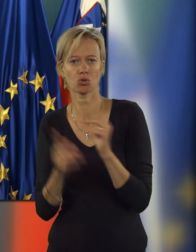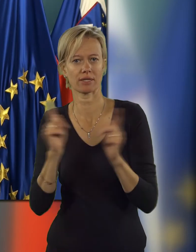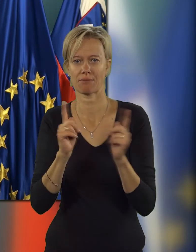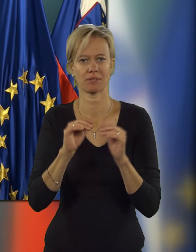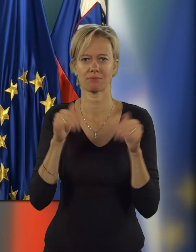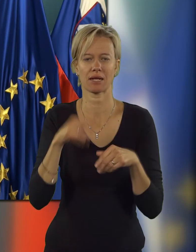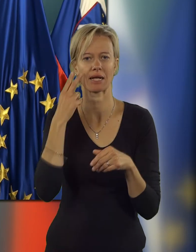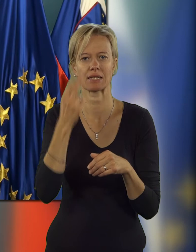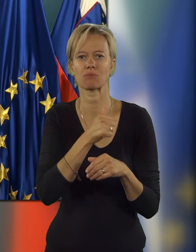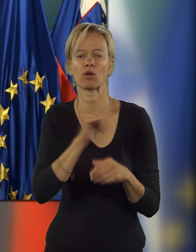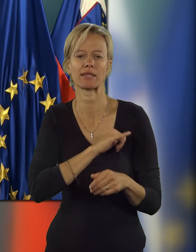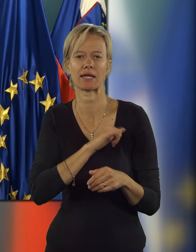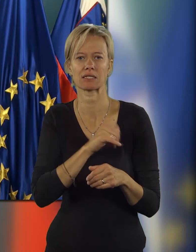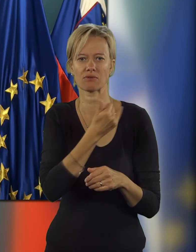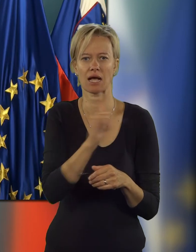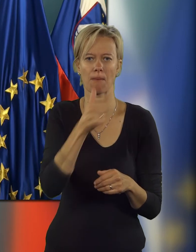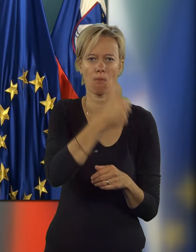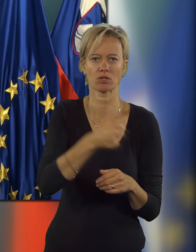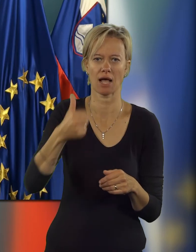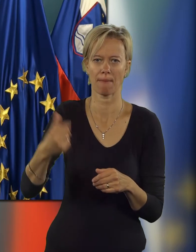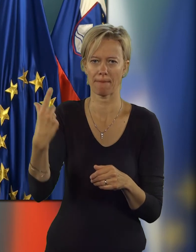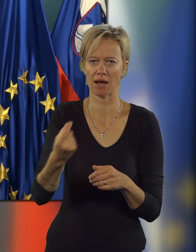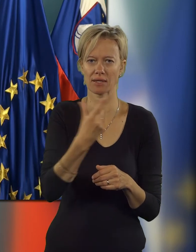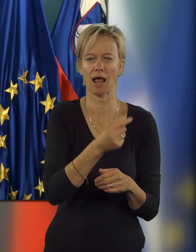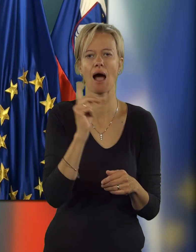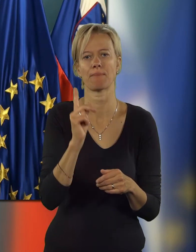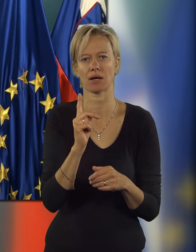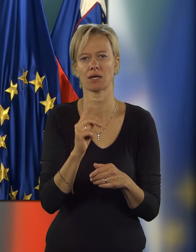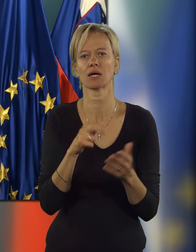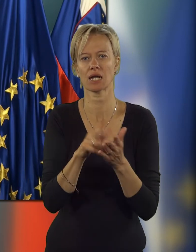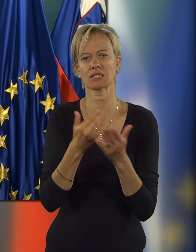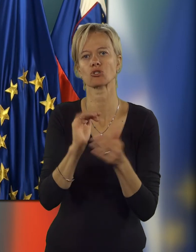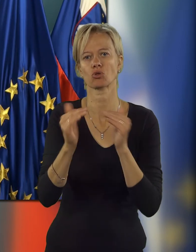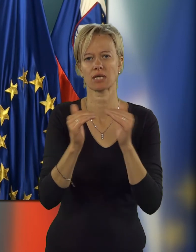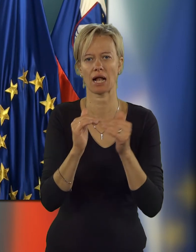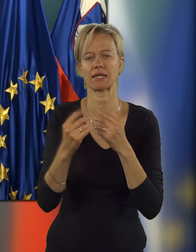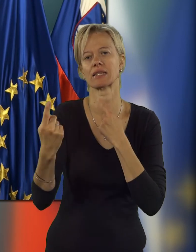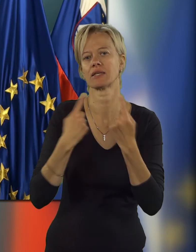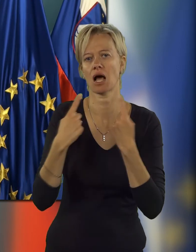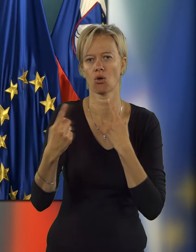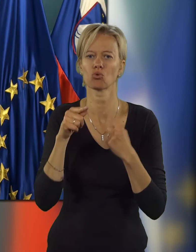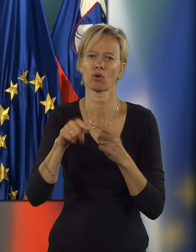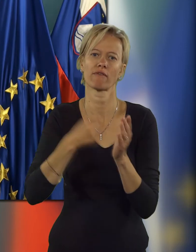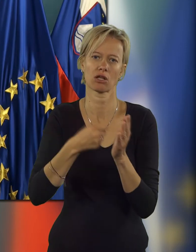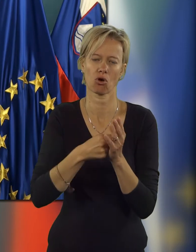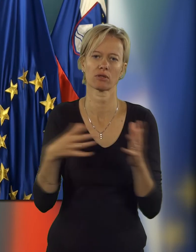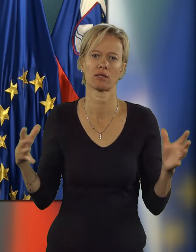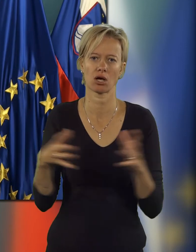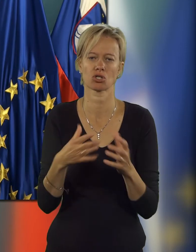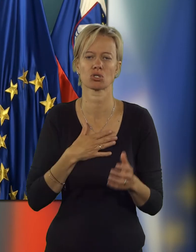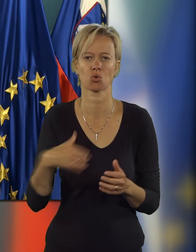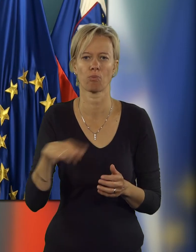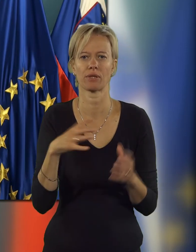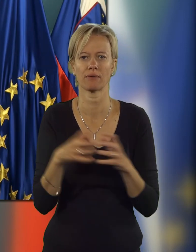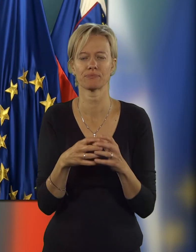ker na koncu ne bi smeli gledati samo na interese vsakega posameznega partnerja, ampak vseeno gre za socialni dialog, ki je vrednota